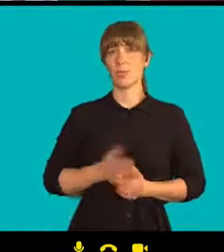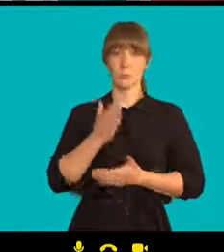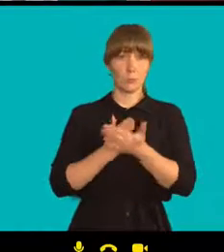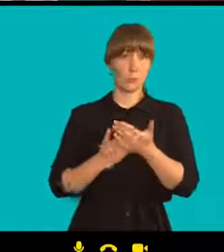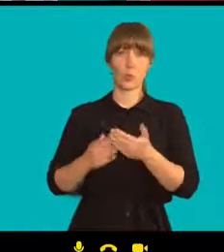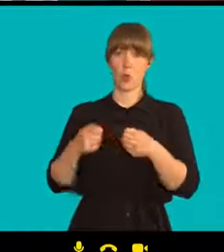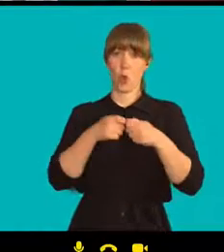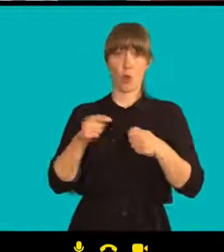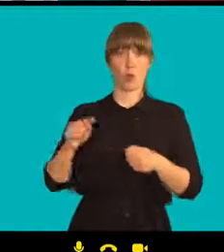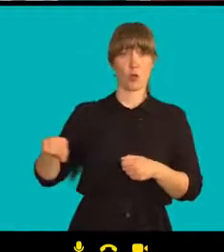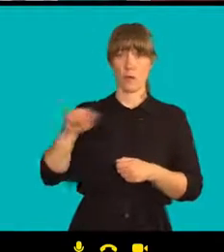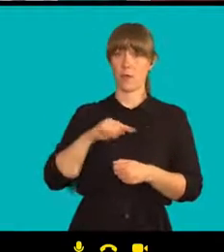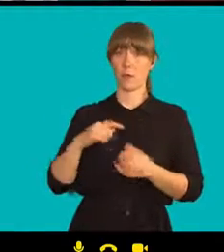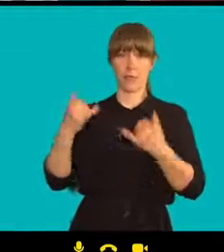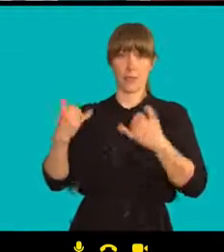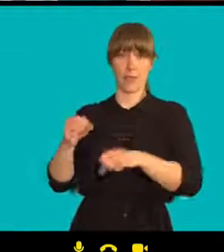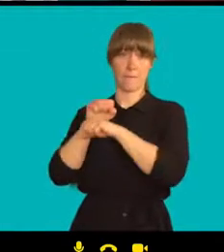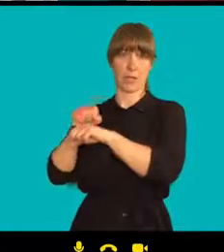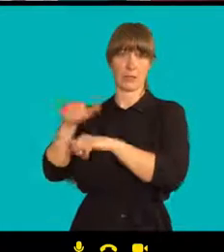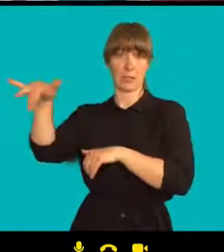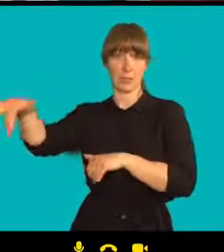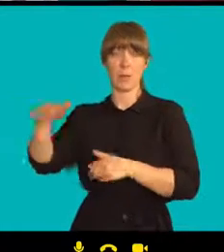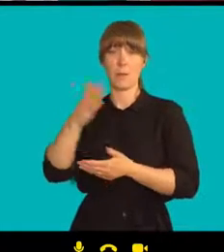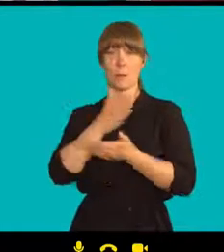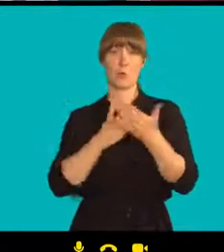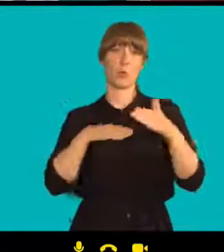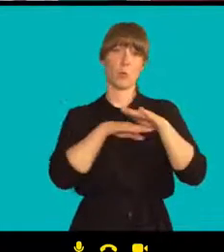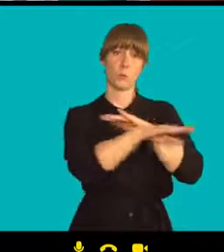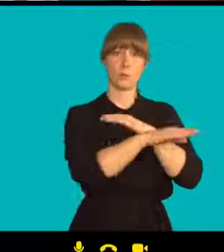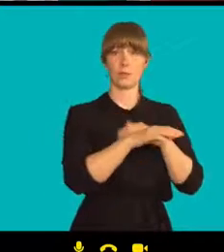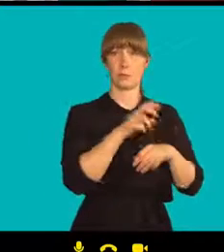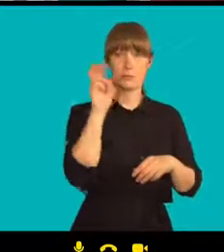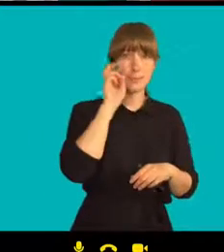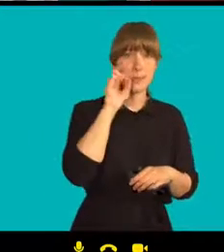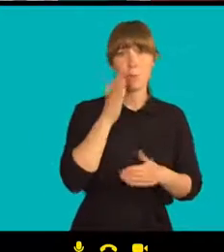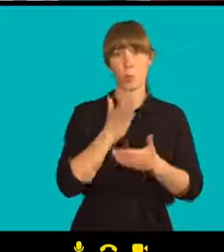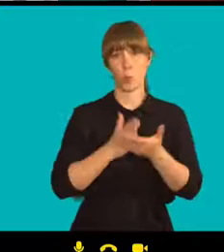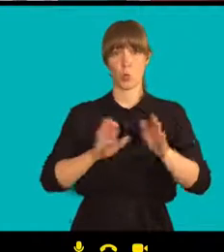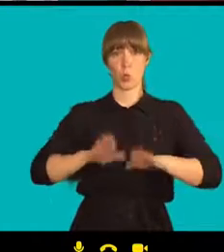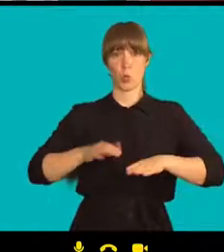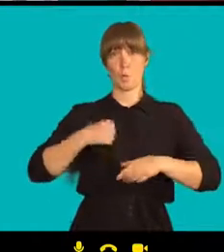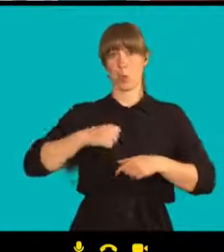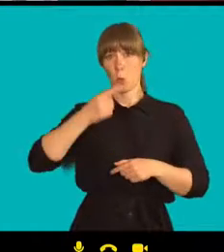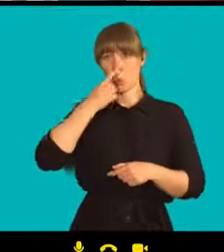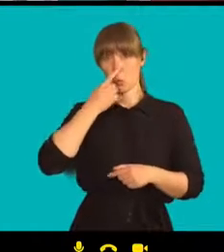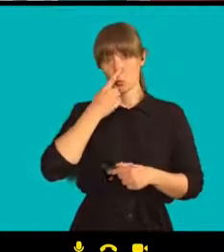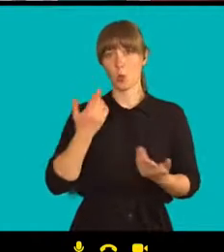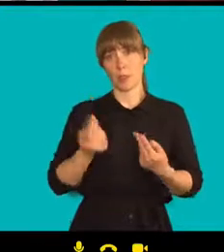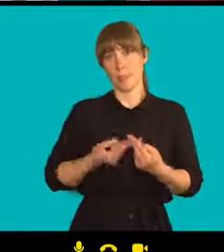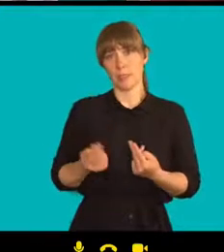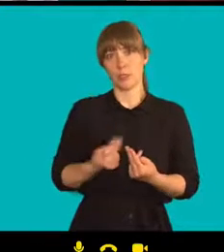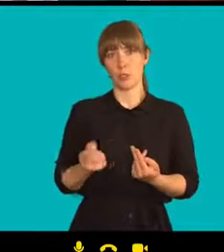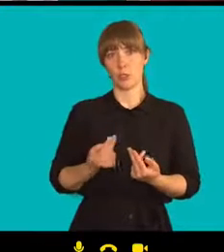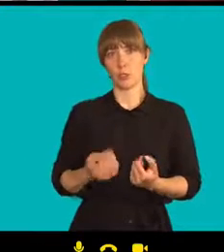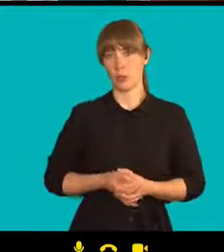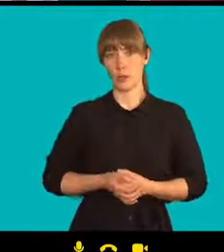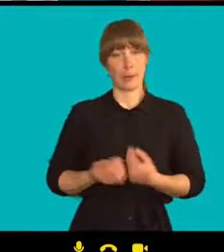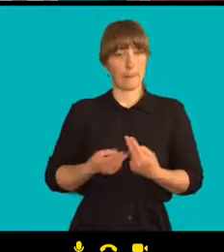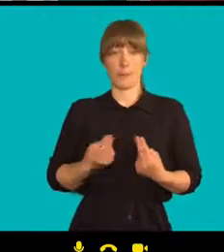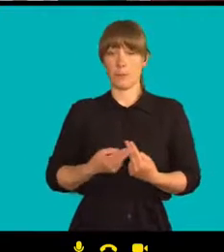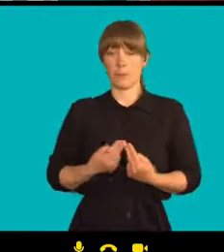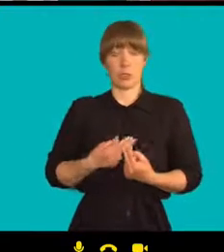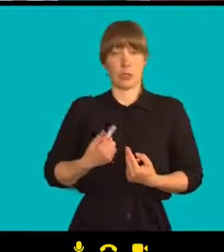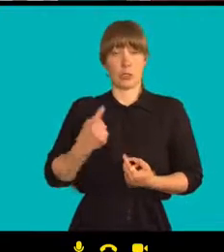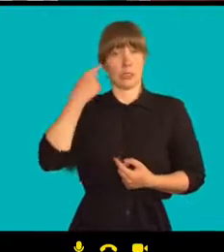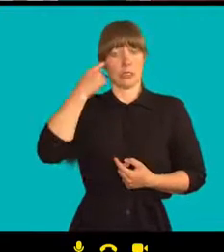Někteří kolegové jsou ve vězení, někteří jsou teď v zahraničí, někteří pracují v Belorusku a jsou neustále